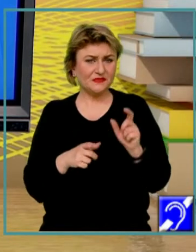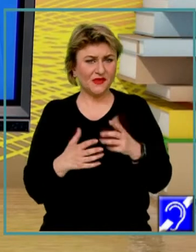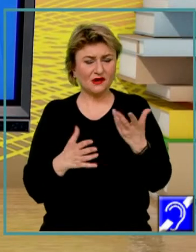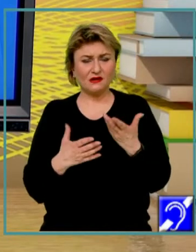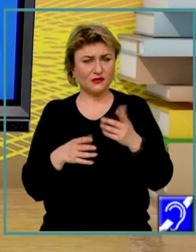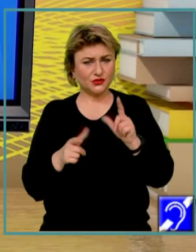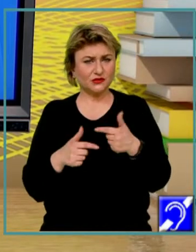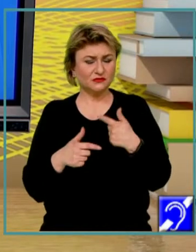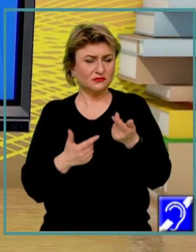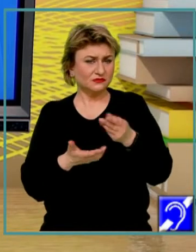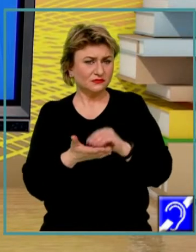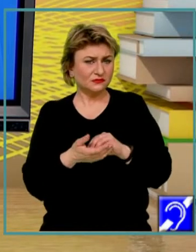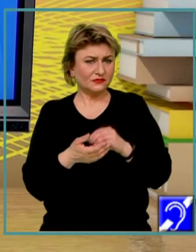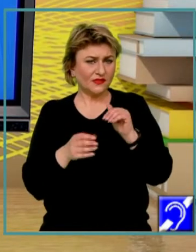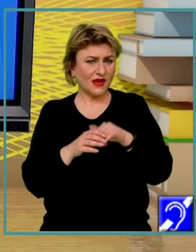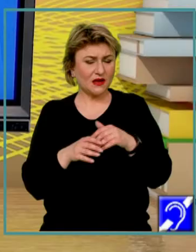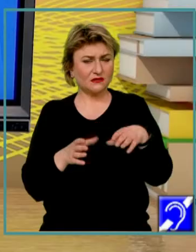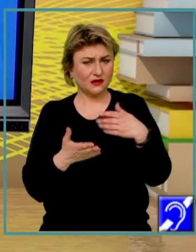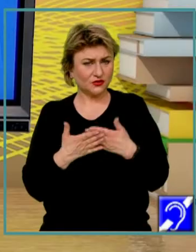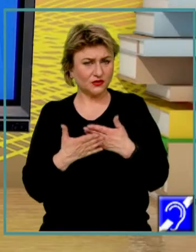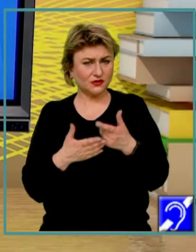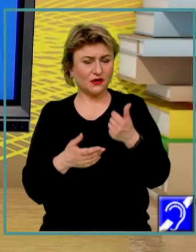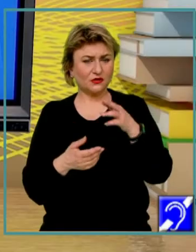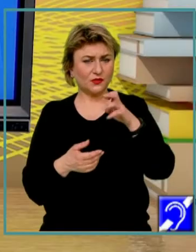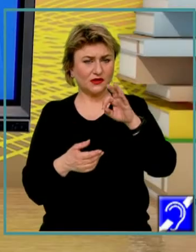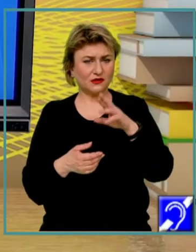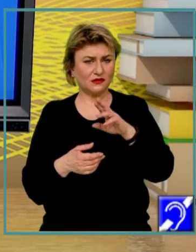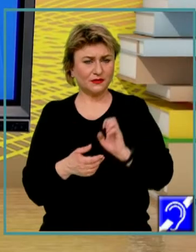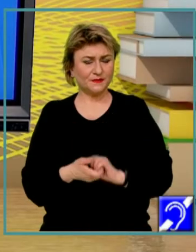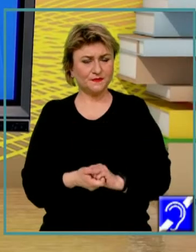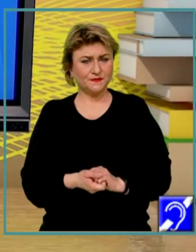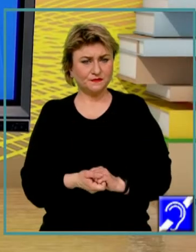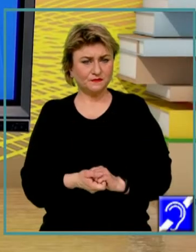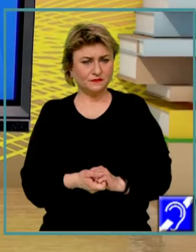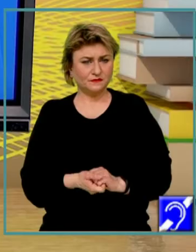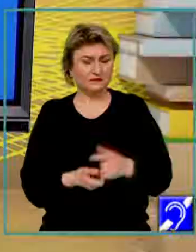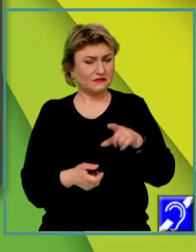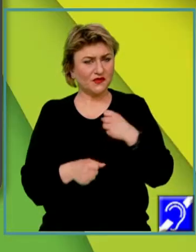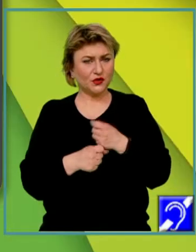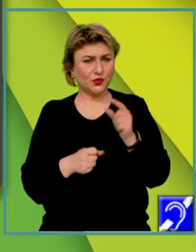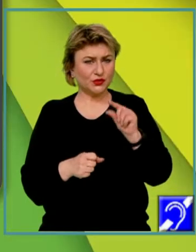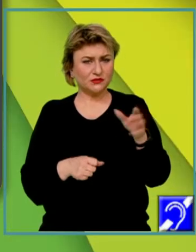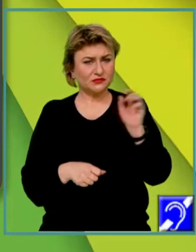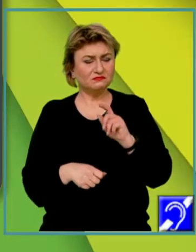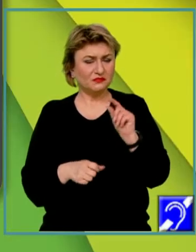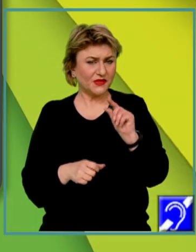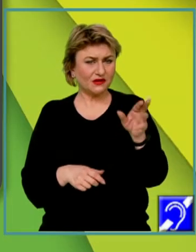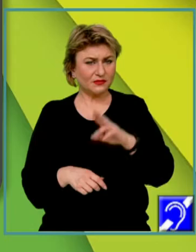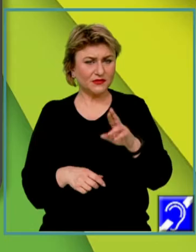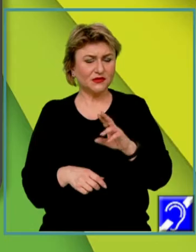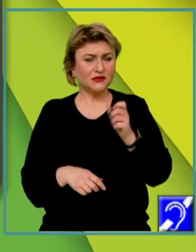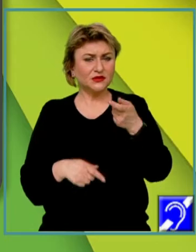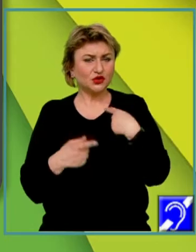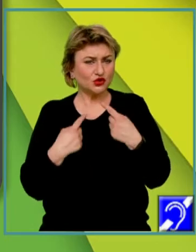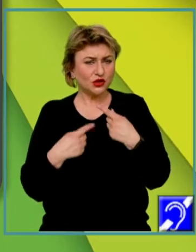le putem aborda în această argumentare. Să facem o mică recapitulare. Socializarea este procesul prin